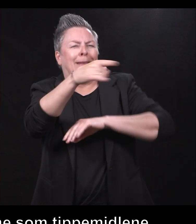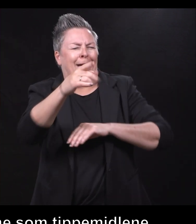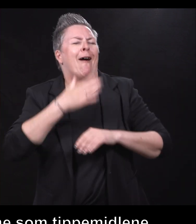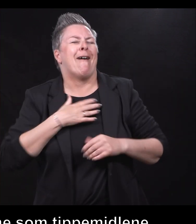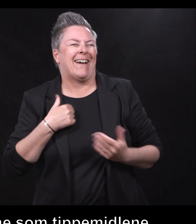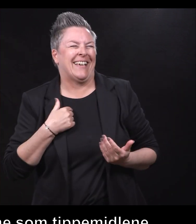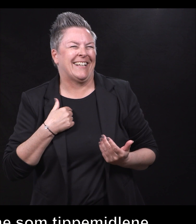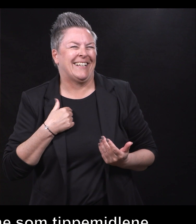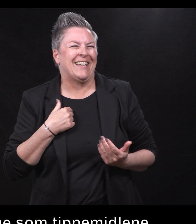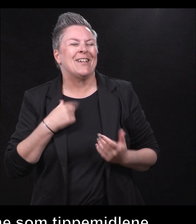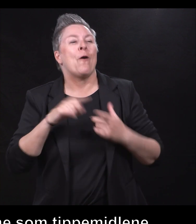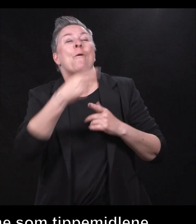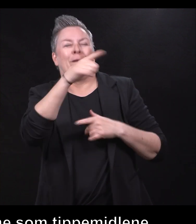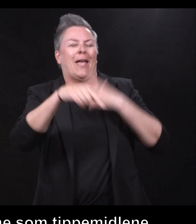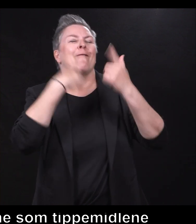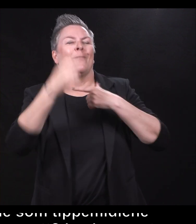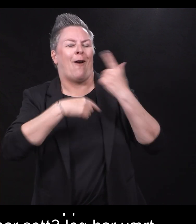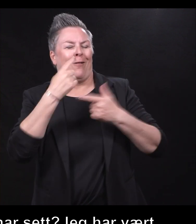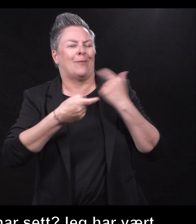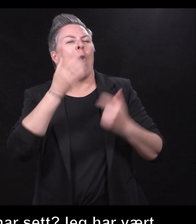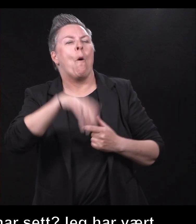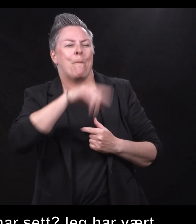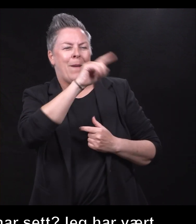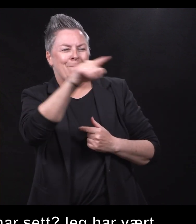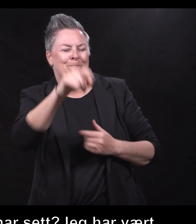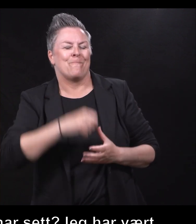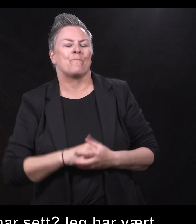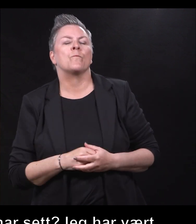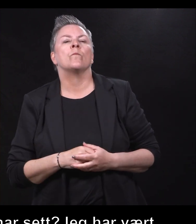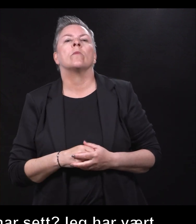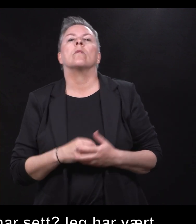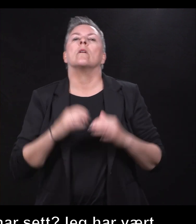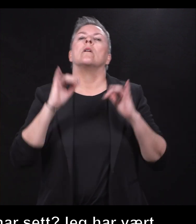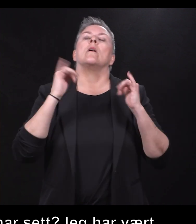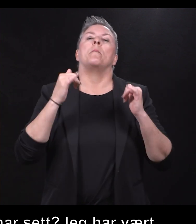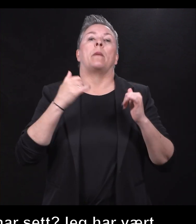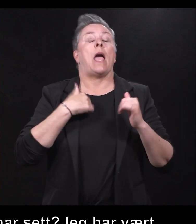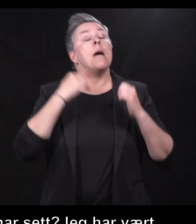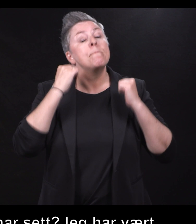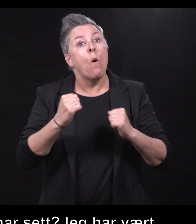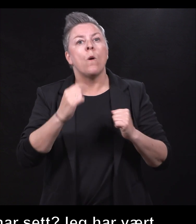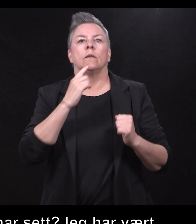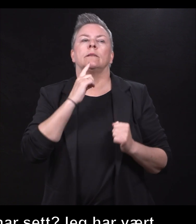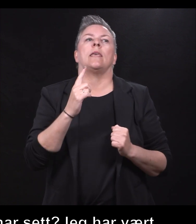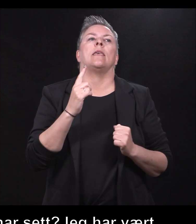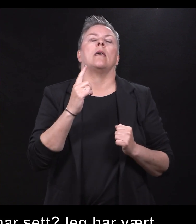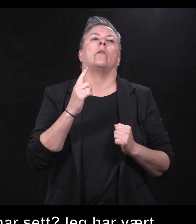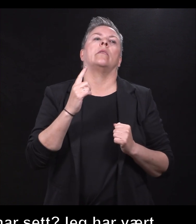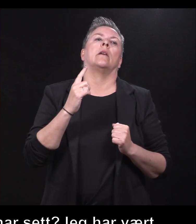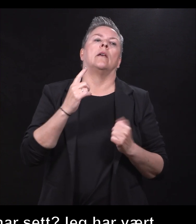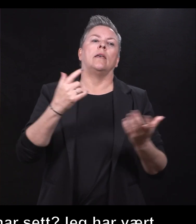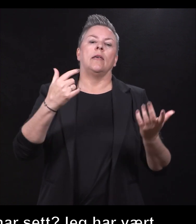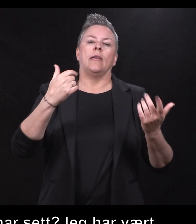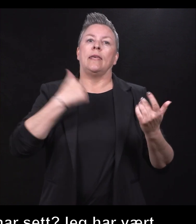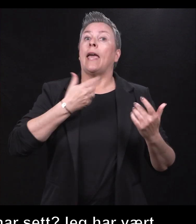og dere har fortalt om det. Og det er klart at jeg må jo ile til å si at jeg er